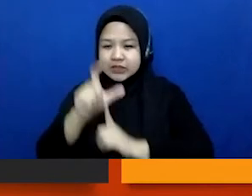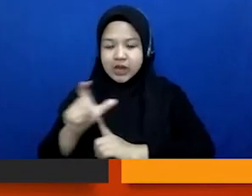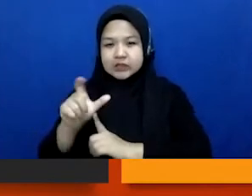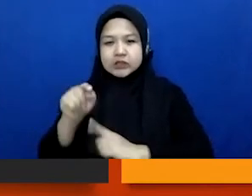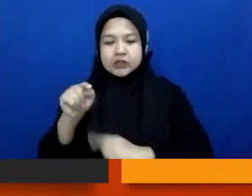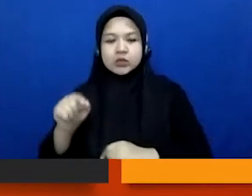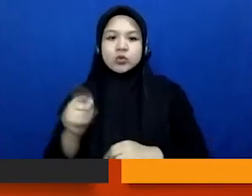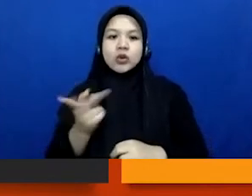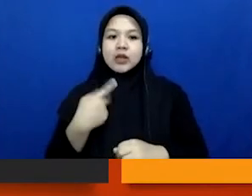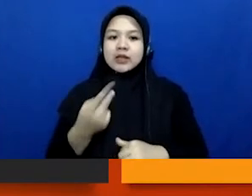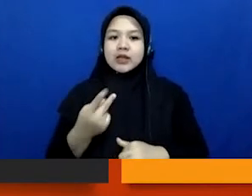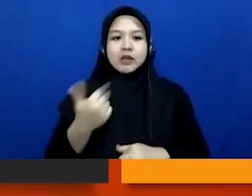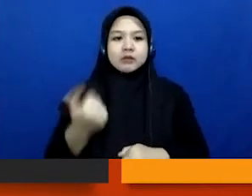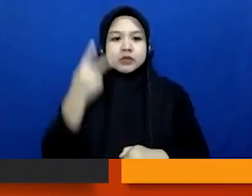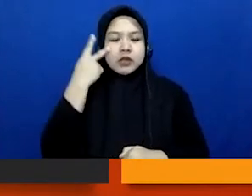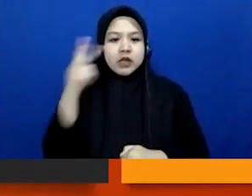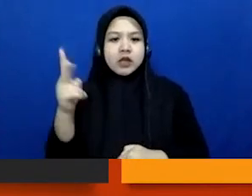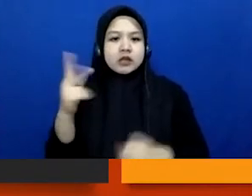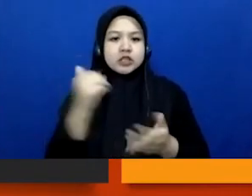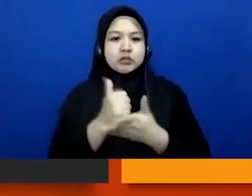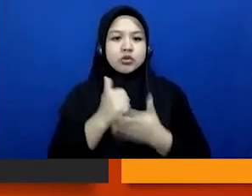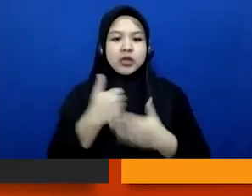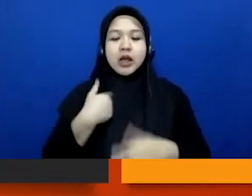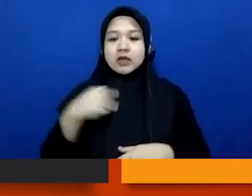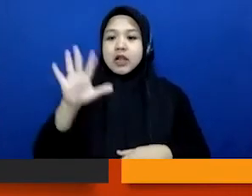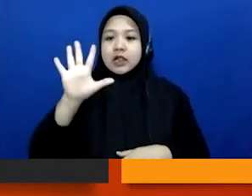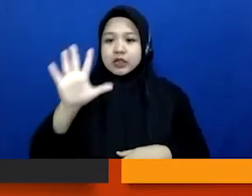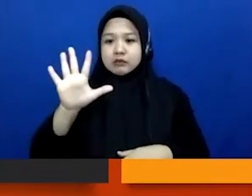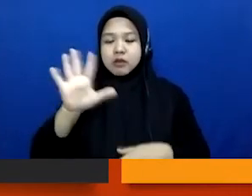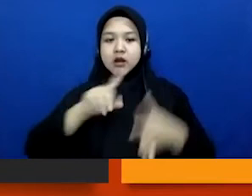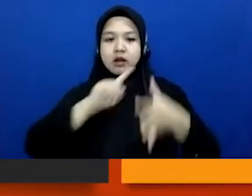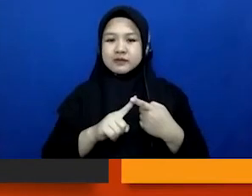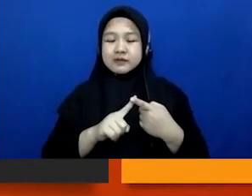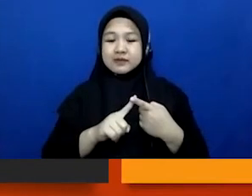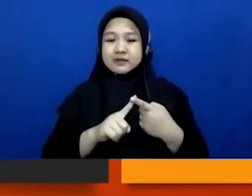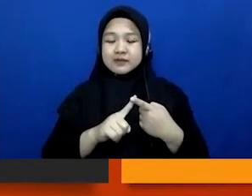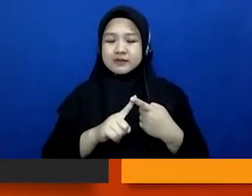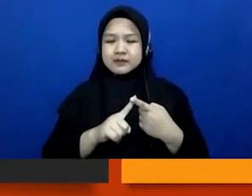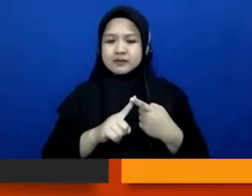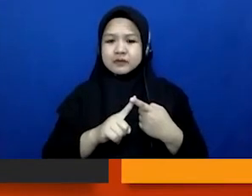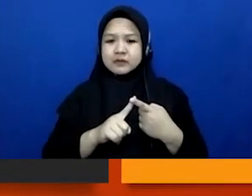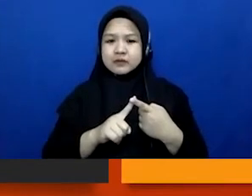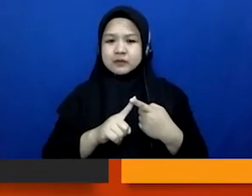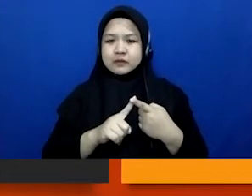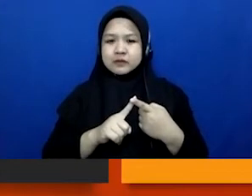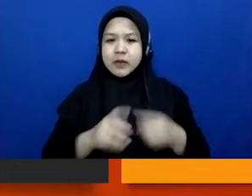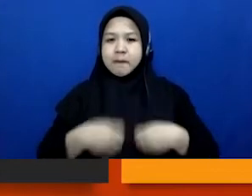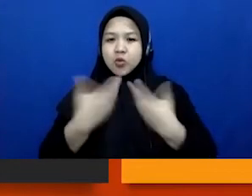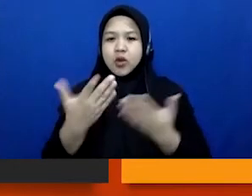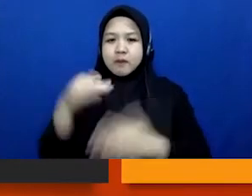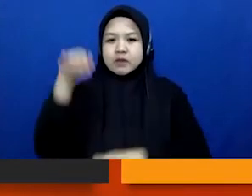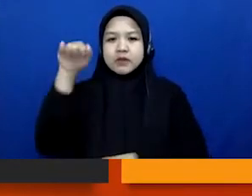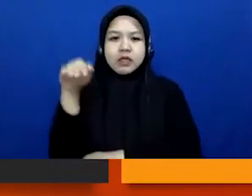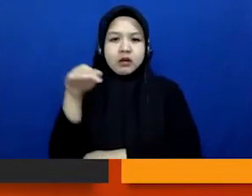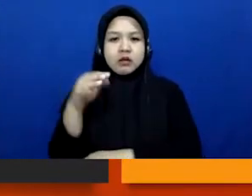kita bisa melihatnya sebenarnya ada lima elemen gitu kan, yang mesti. Nah, artinya kejahatan di sini